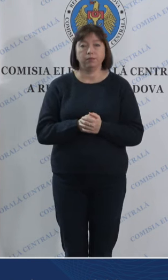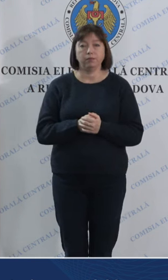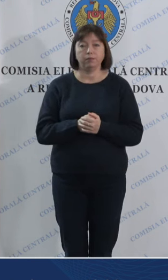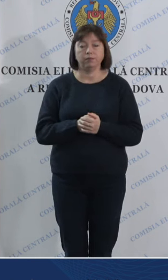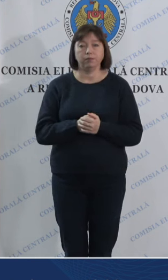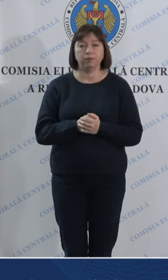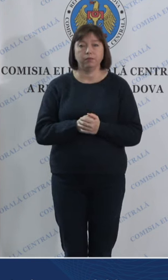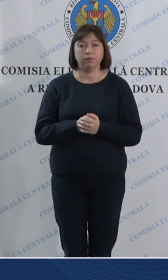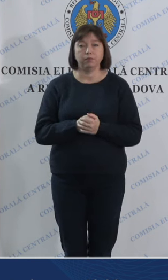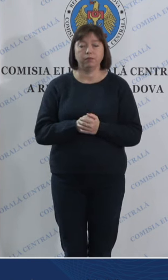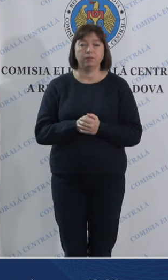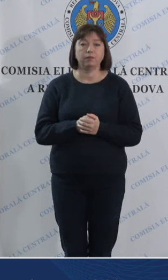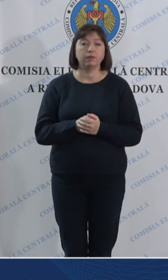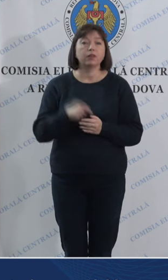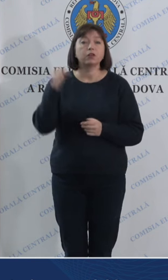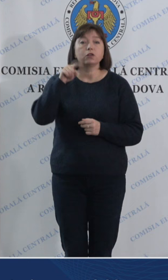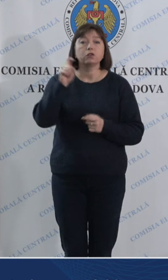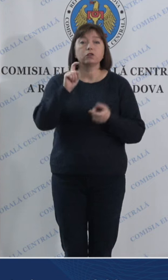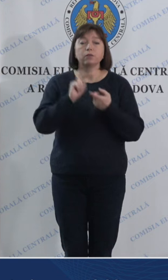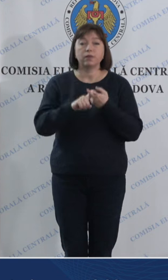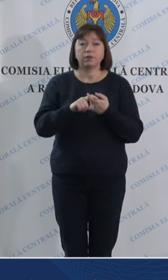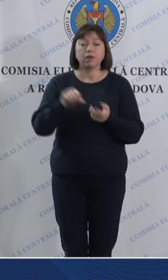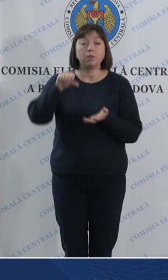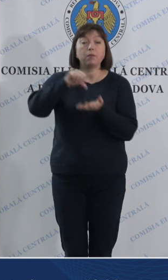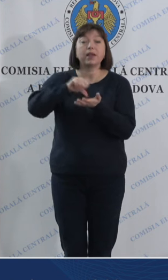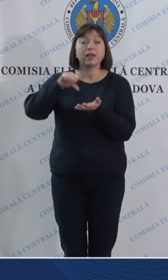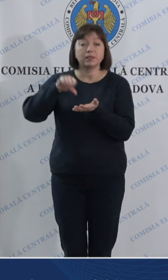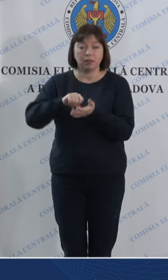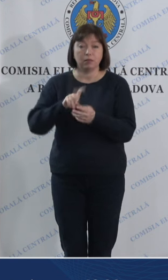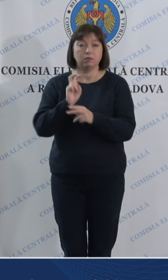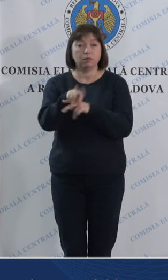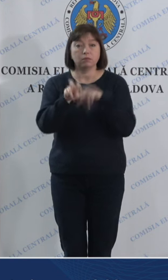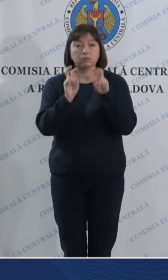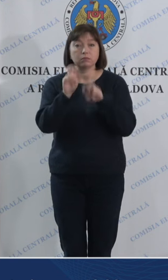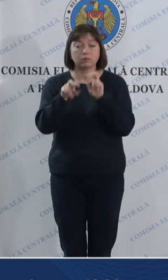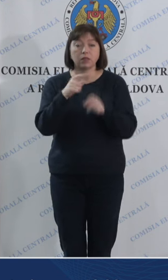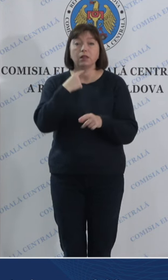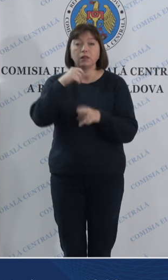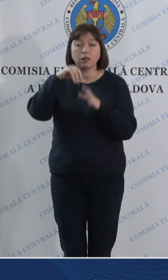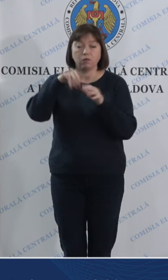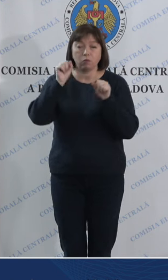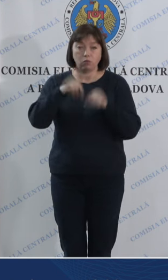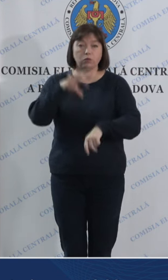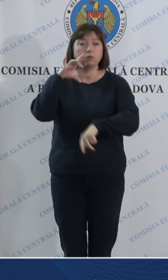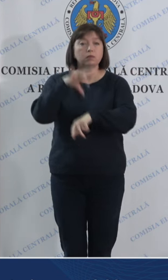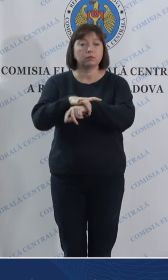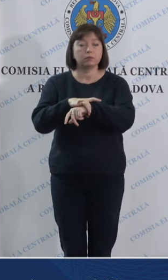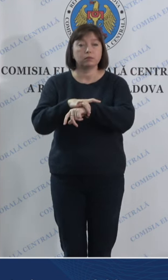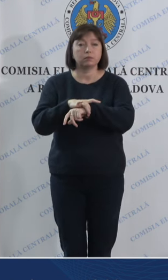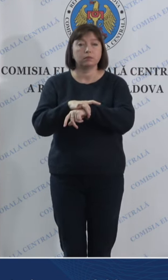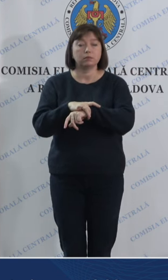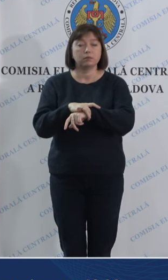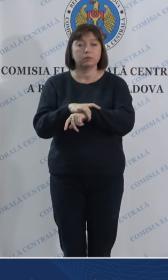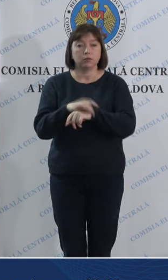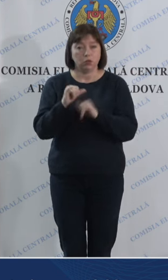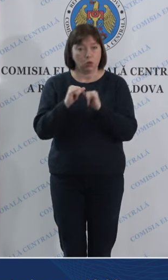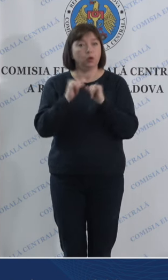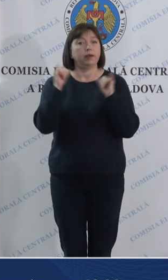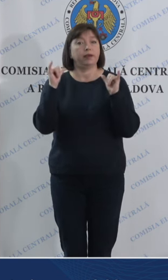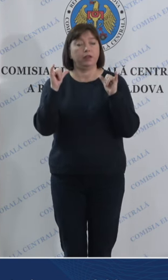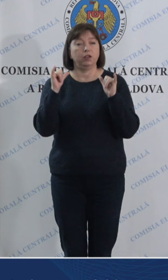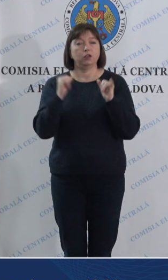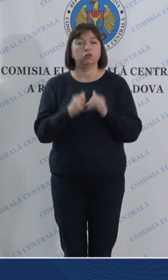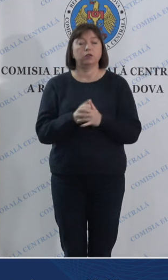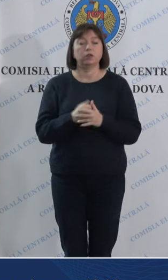în ceea ce privește prezența la vot putem atesta o creștere